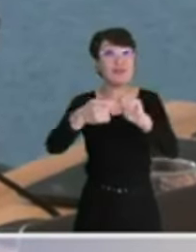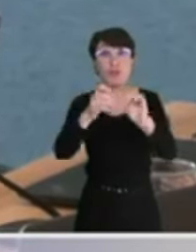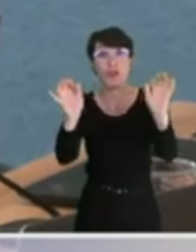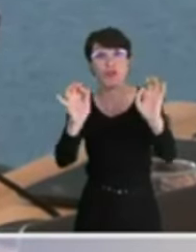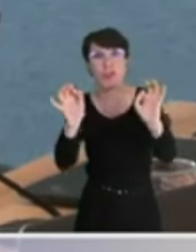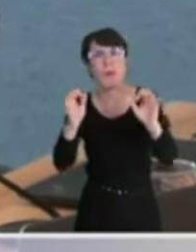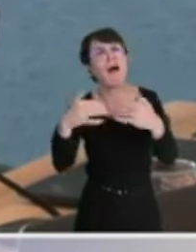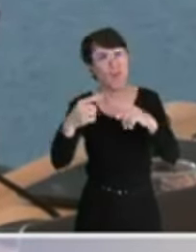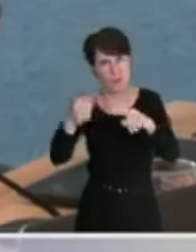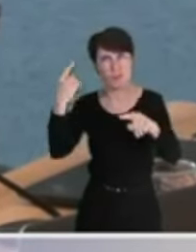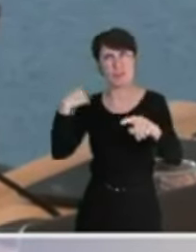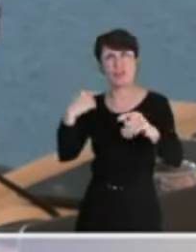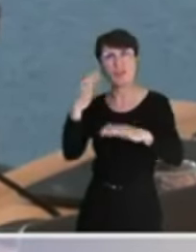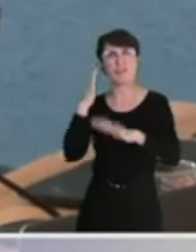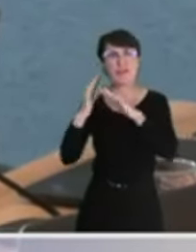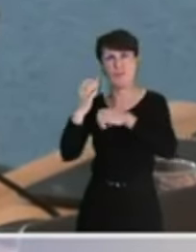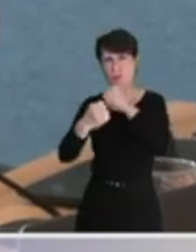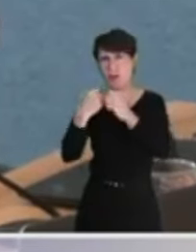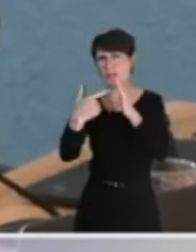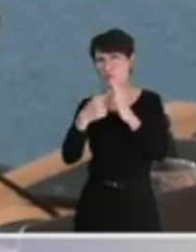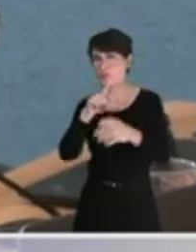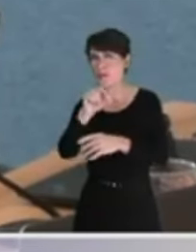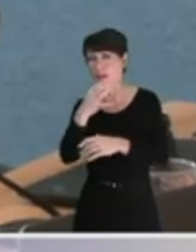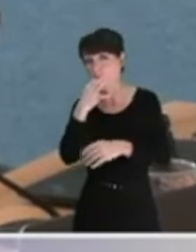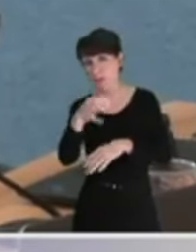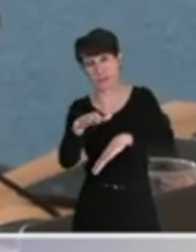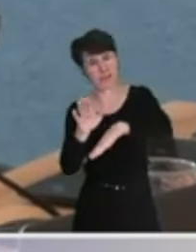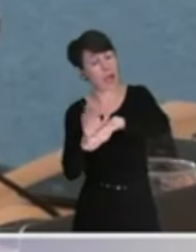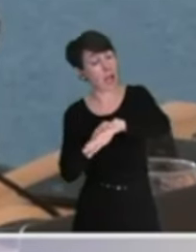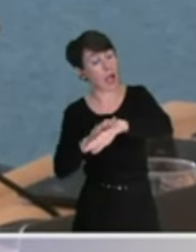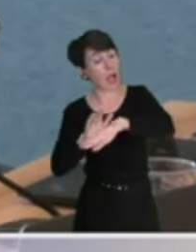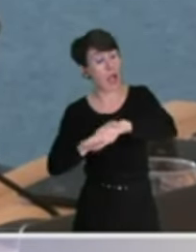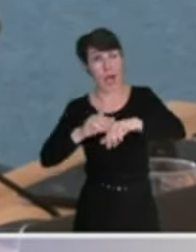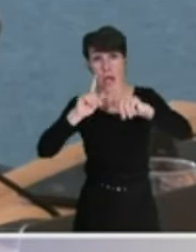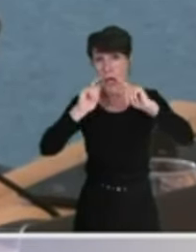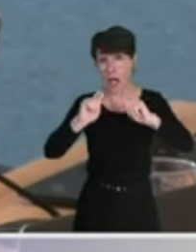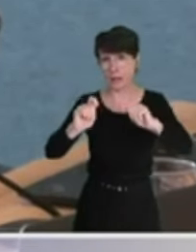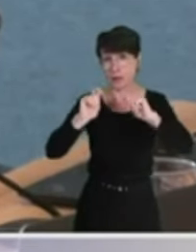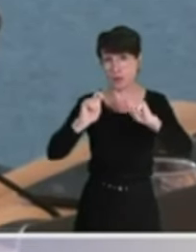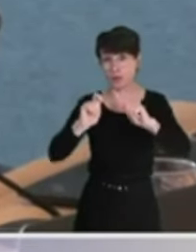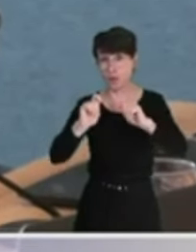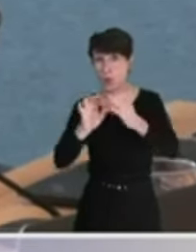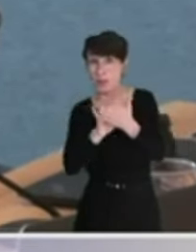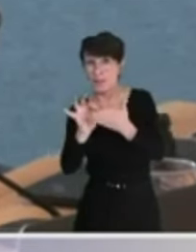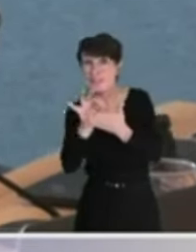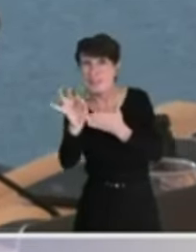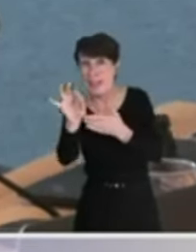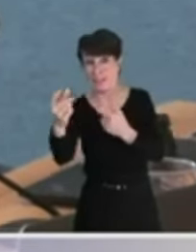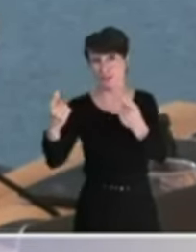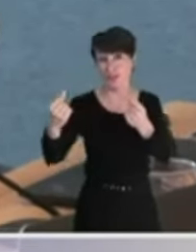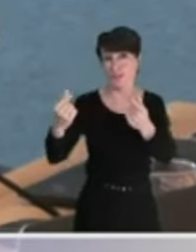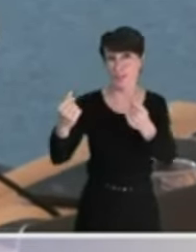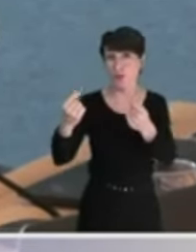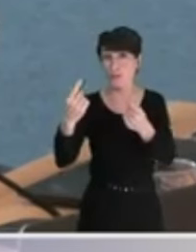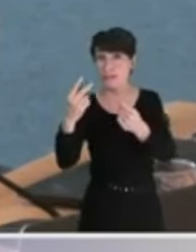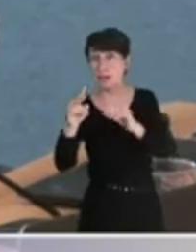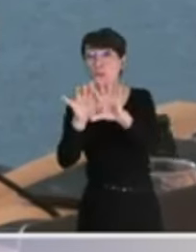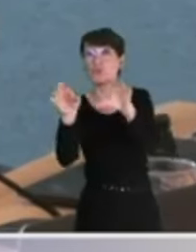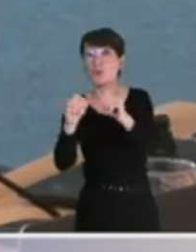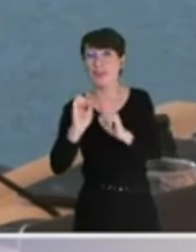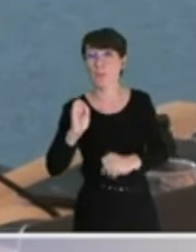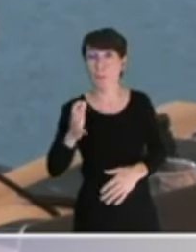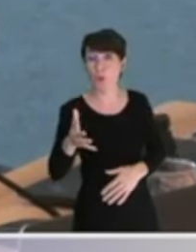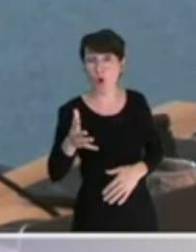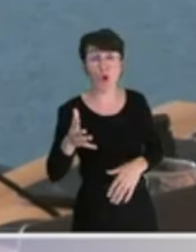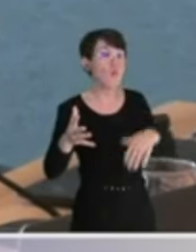'avions dit en 2020 en grenoblois. Nous l'avions dit, la trajectoire financière, telle qu'elle est engagée par la municipalité Piole,